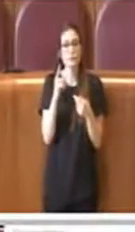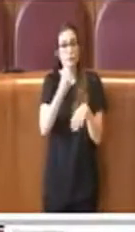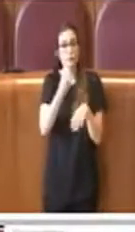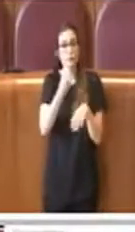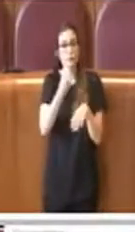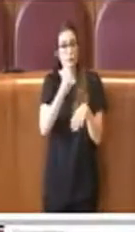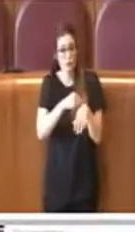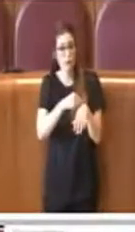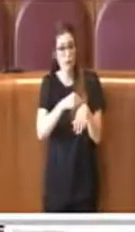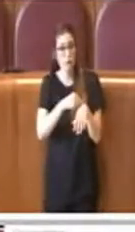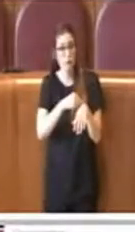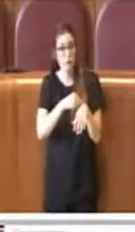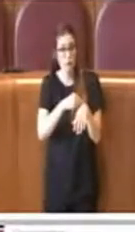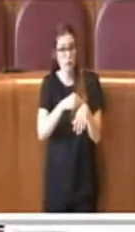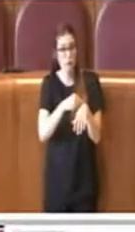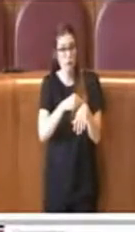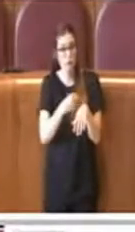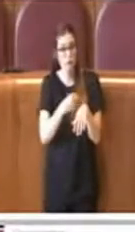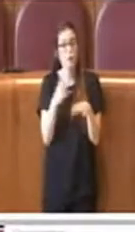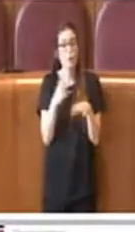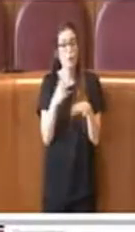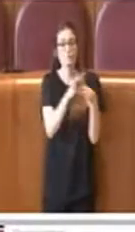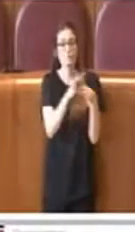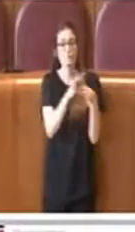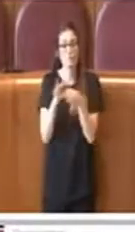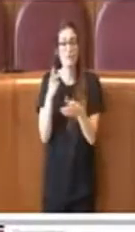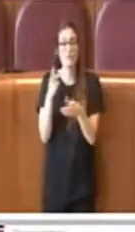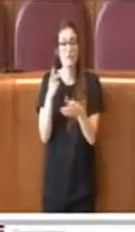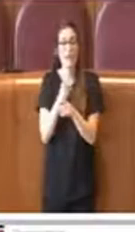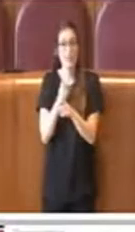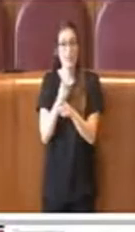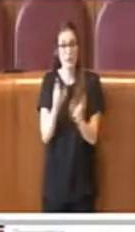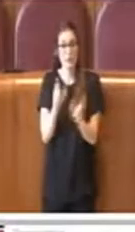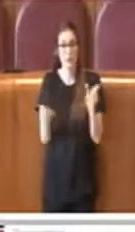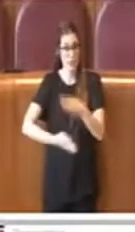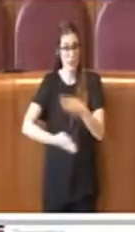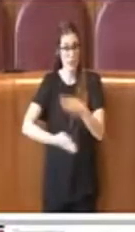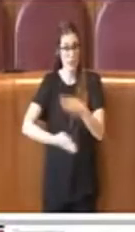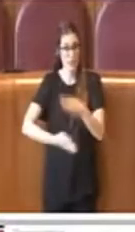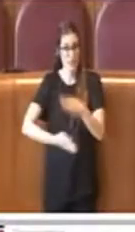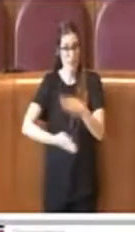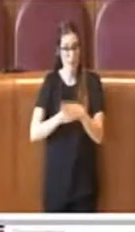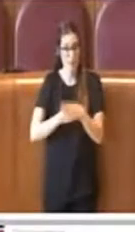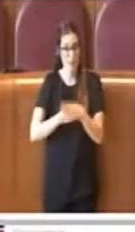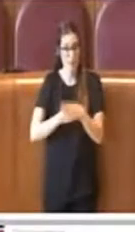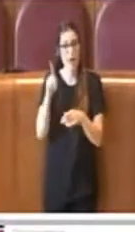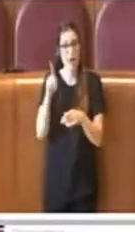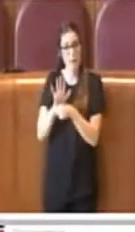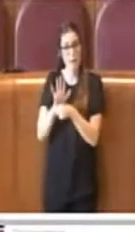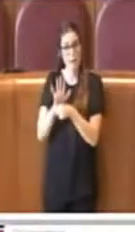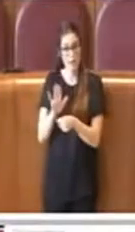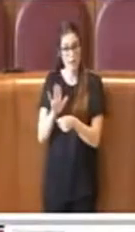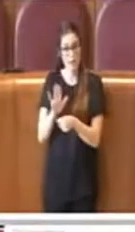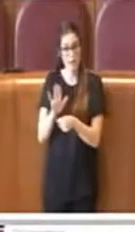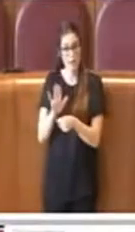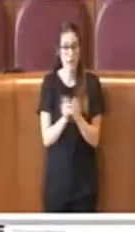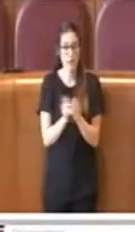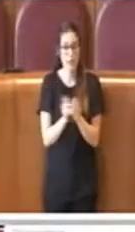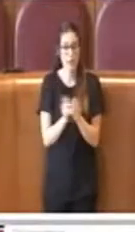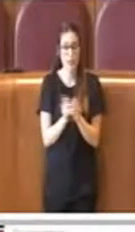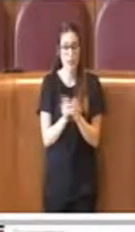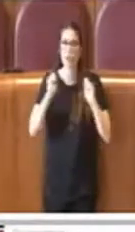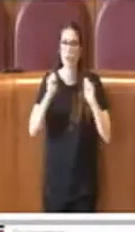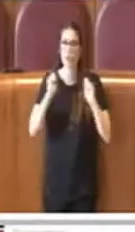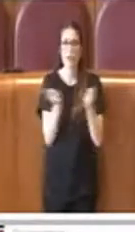intrinsecamente connessi alle esigenze delle persone con disabilità e delle loro famiglie. In generale